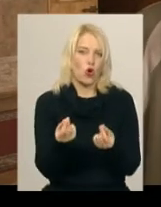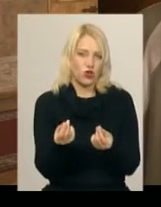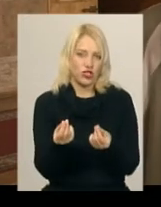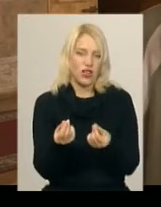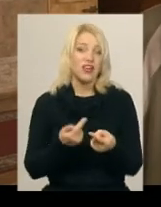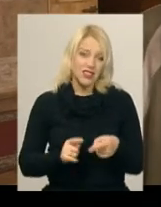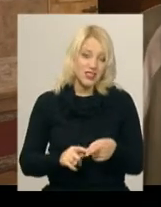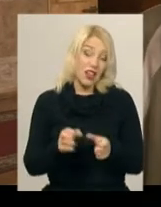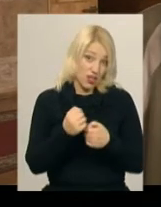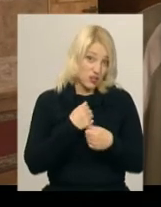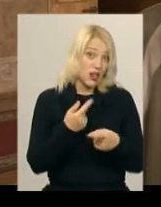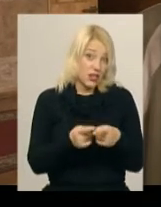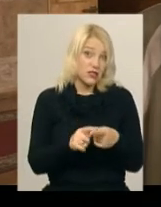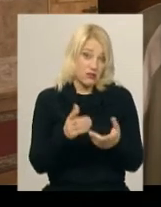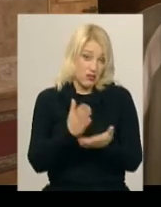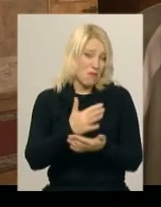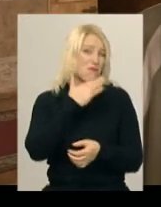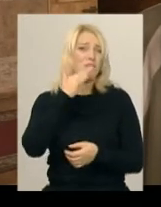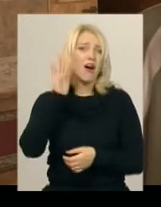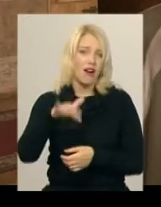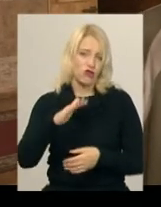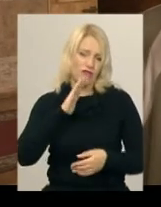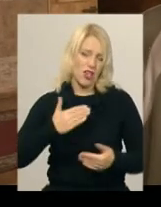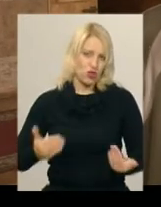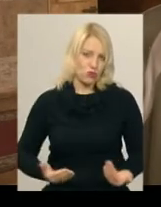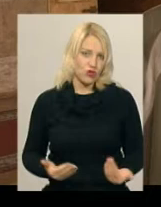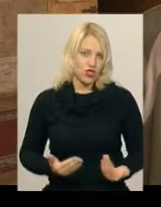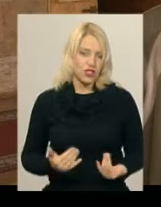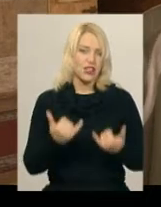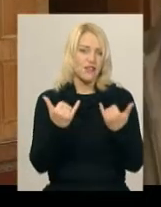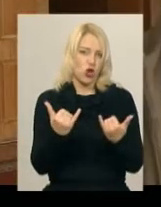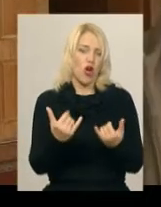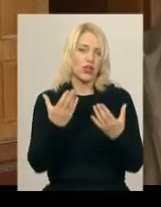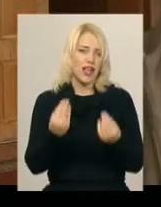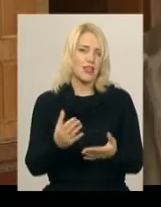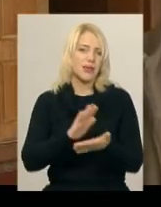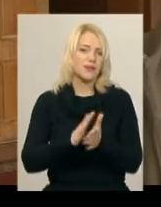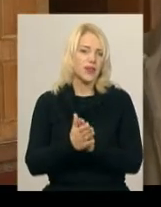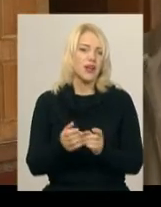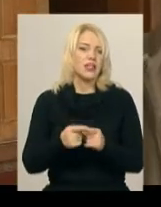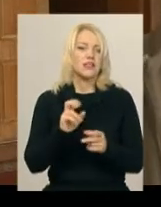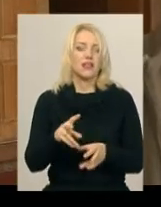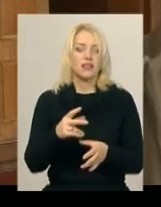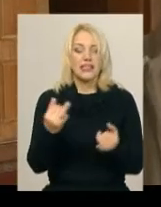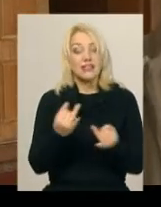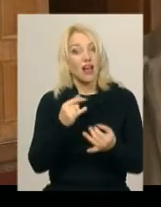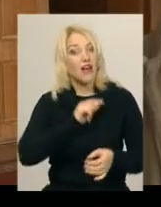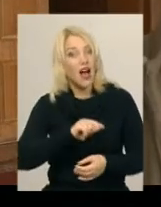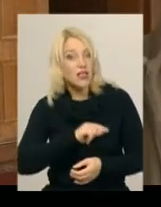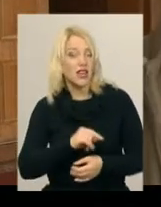це теж, я вважаю, на сьогоднішній цього є дуже багато таких ситуацій в нашому сьогоденньому житті. Це цікаві характери, цікаві